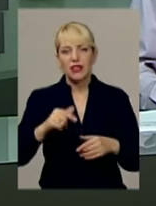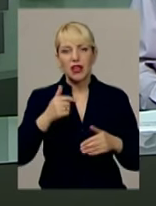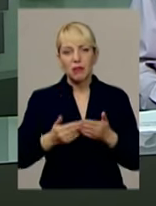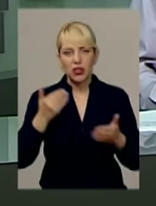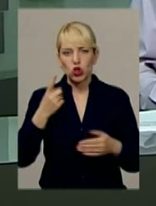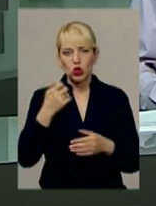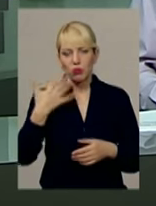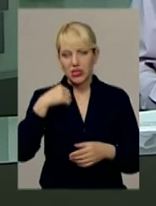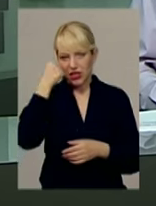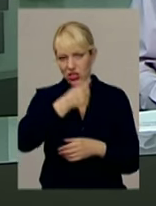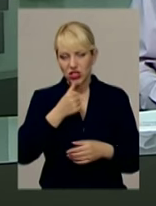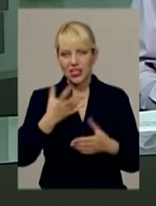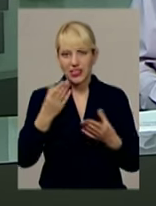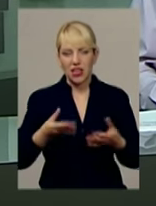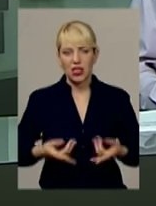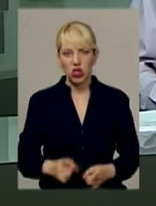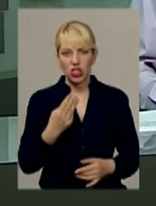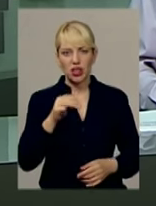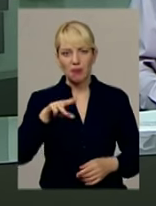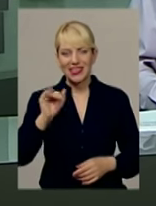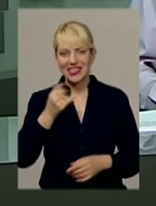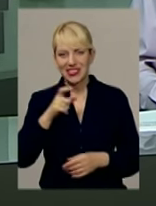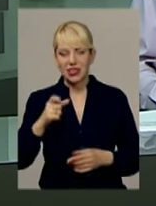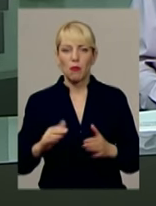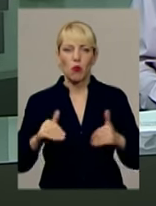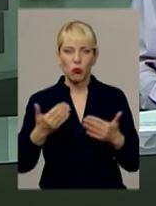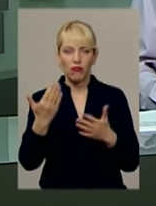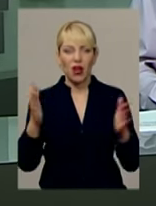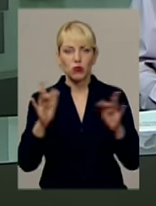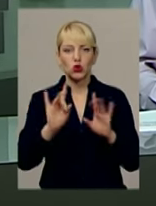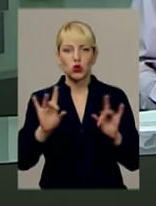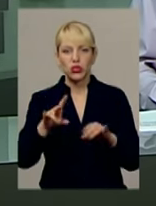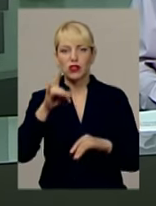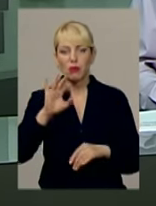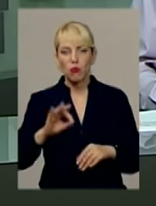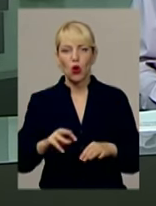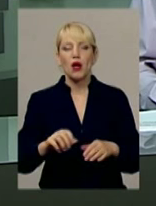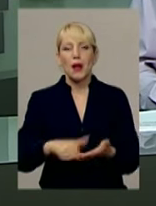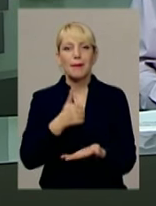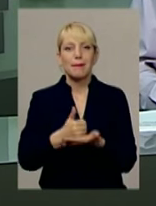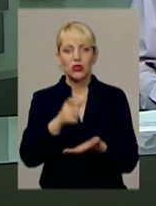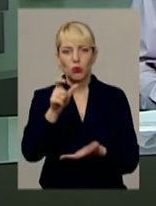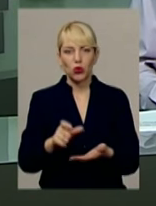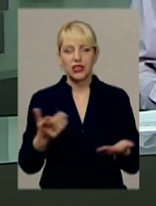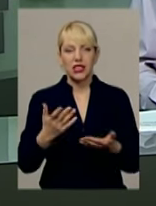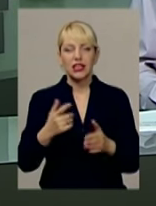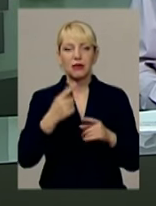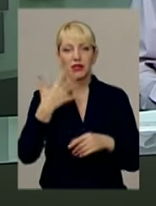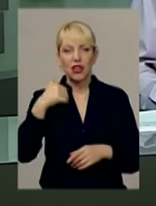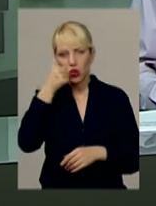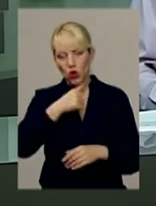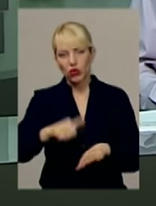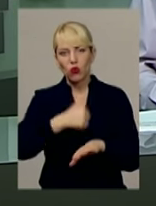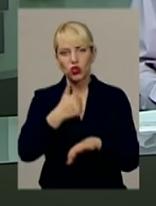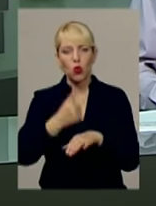-ї річниці з дня народження Андрея Шептицького пропонуємо вам сюжет про метрополита, який не лише півстоліття очолював Українську